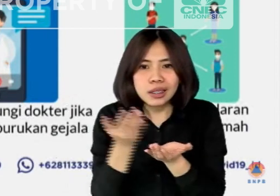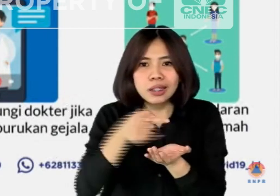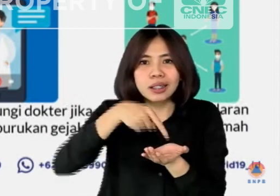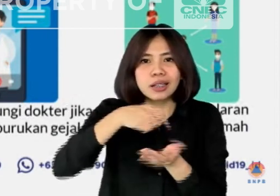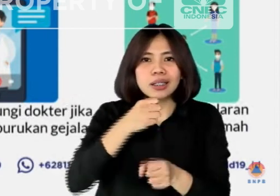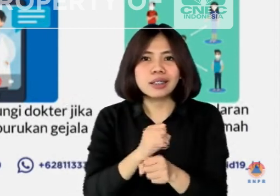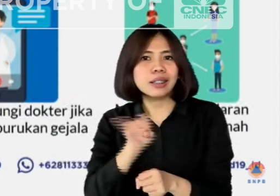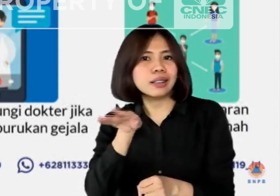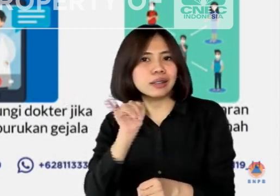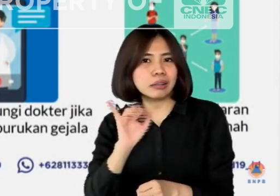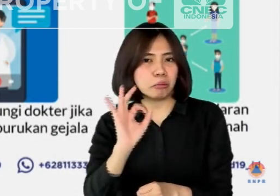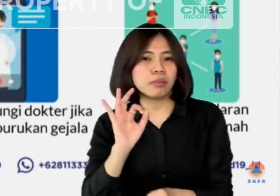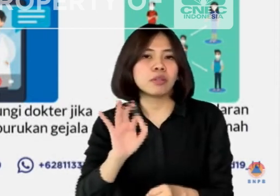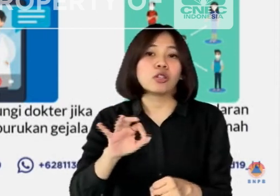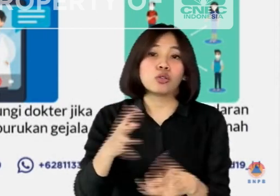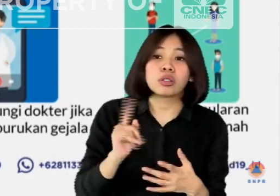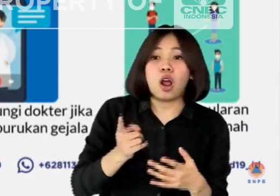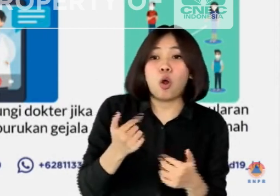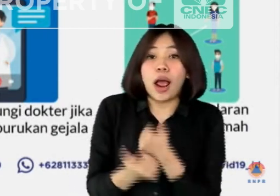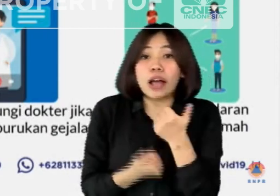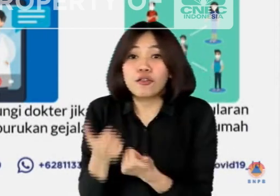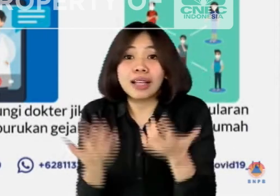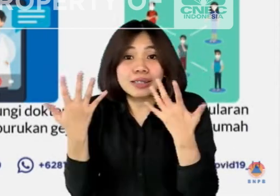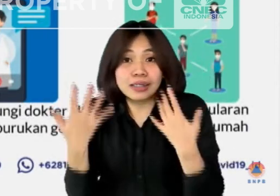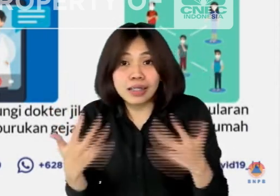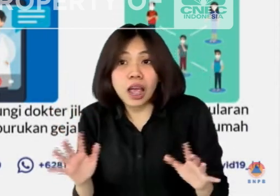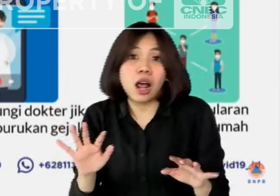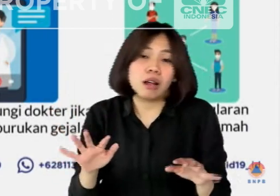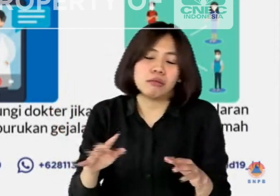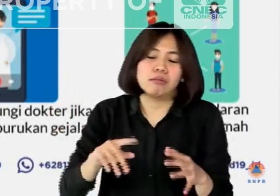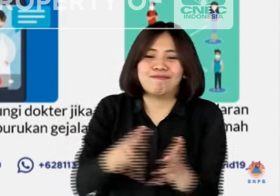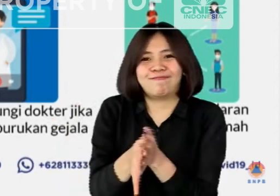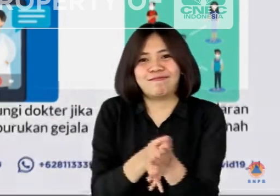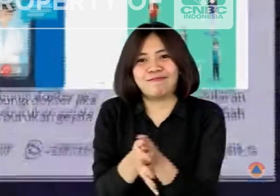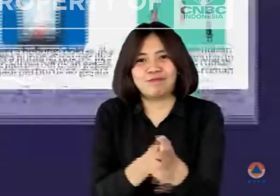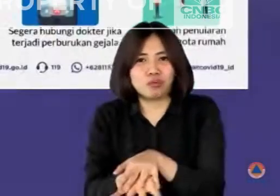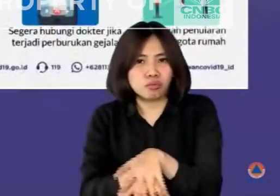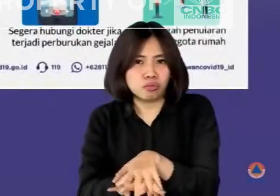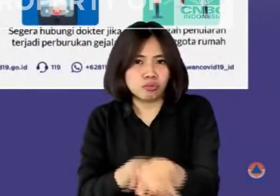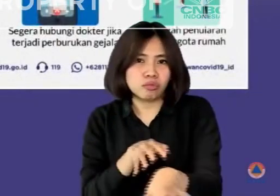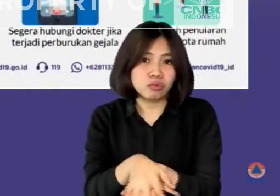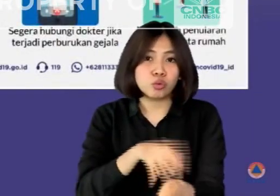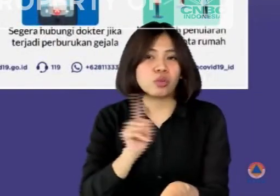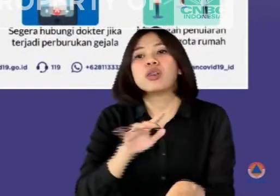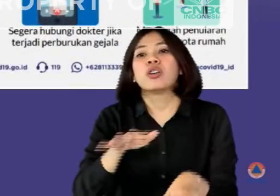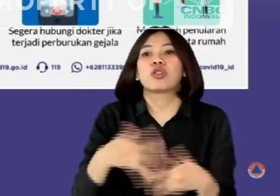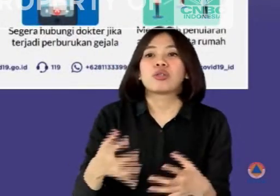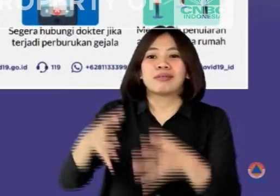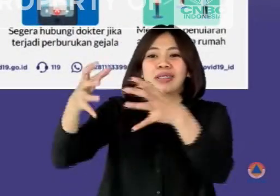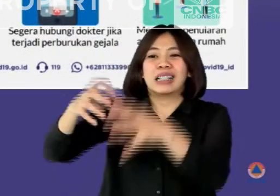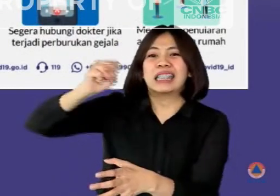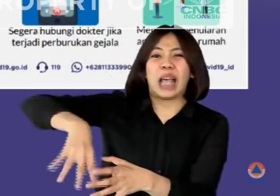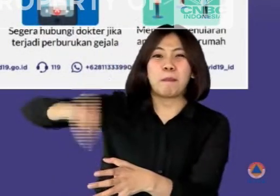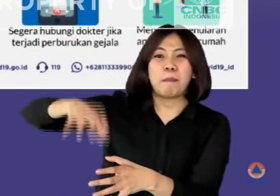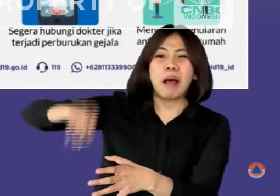dan mencuci tangan sebelum dan sesudah beraktifitas. Kemudian berikutnya yang kedua adalah pengelolaan sampah dan